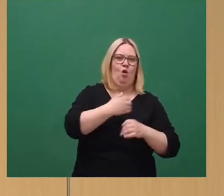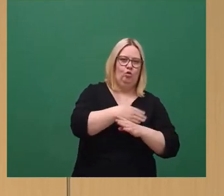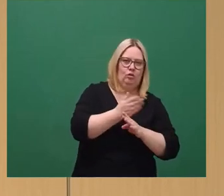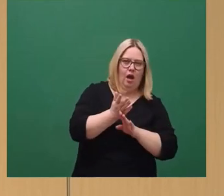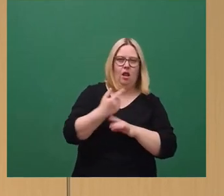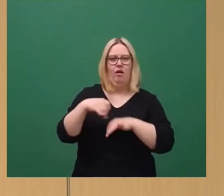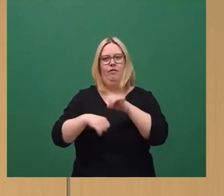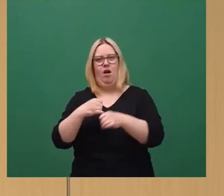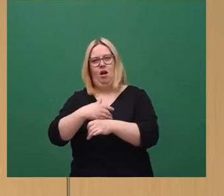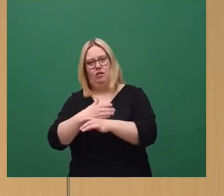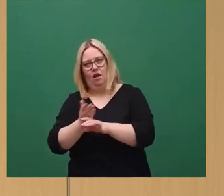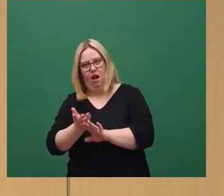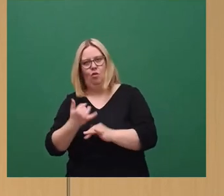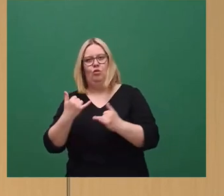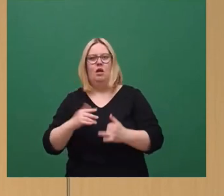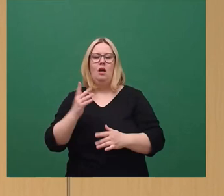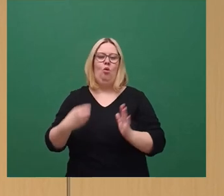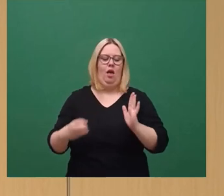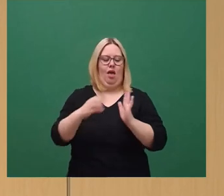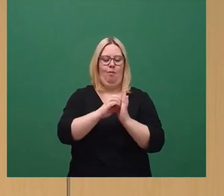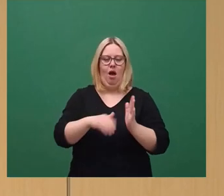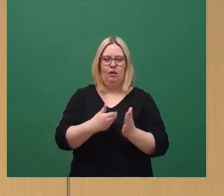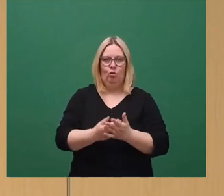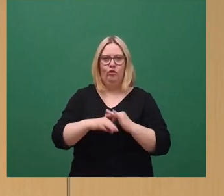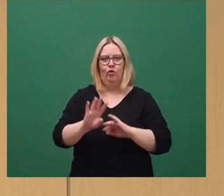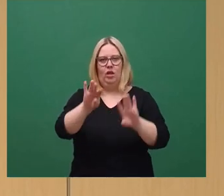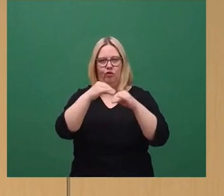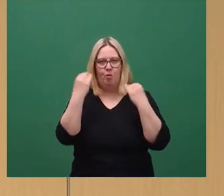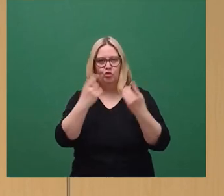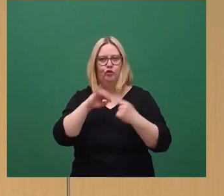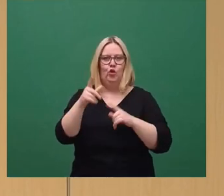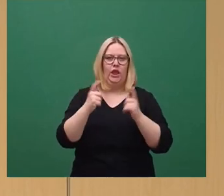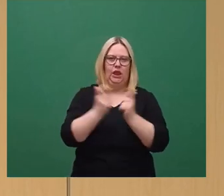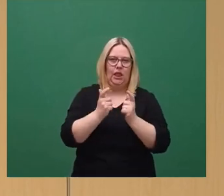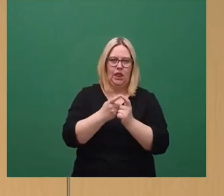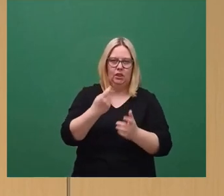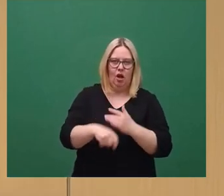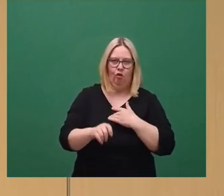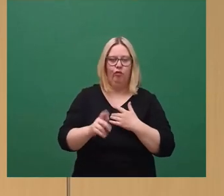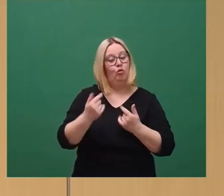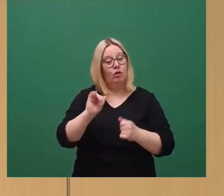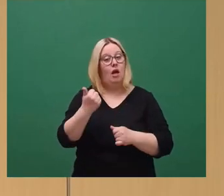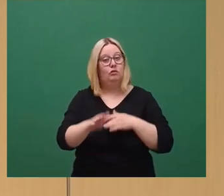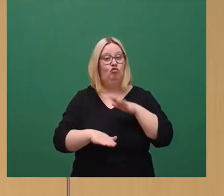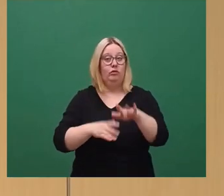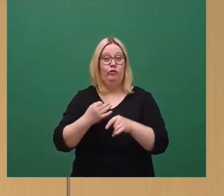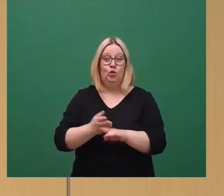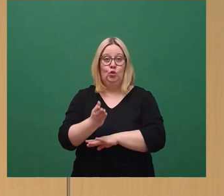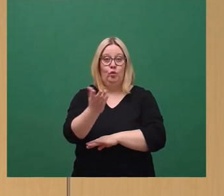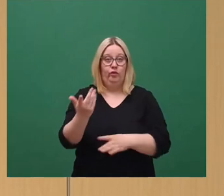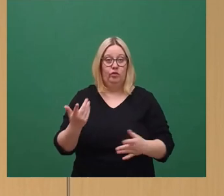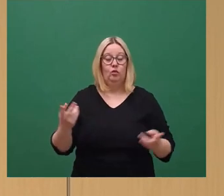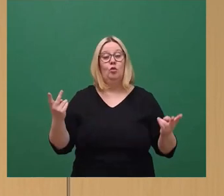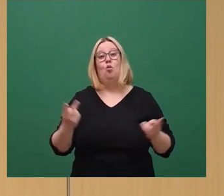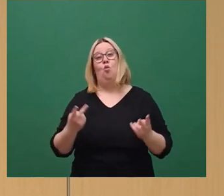schon in Verbesserung befindlichen App-Angeboten für Informationen, für Ticketkauf, ist der Schritt in die Zukunft. Oder um